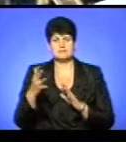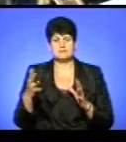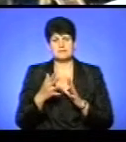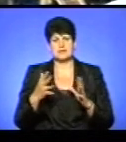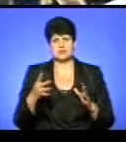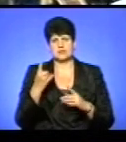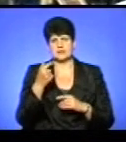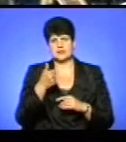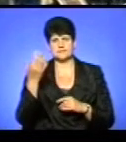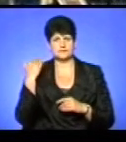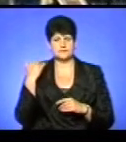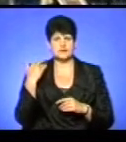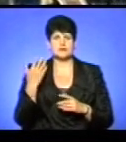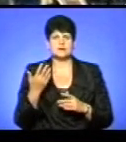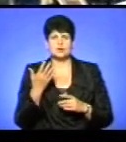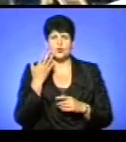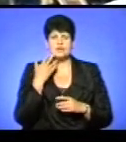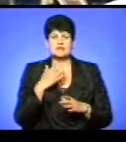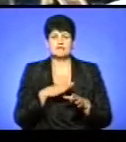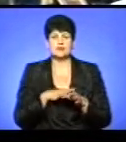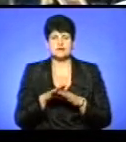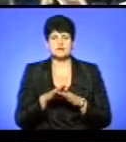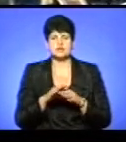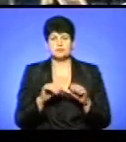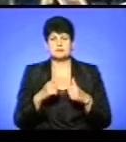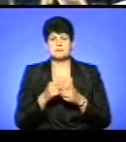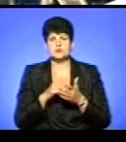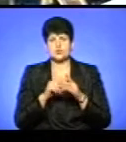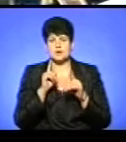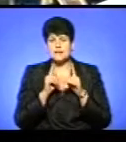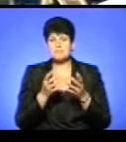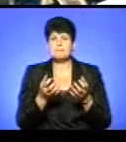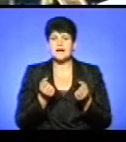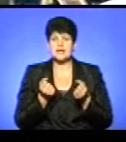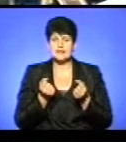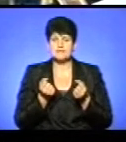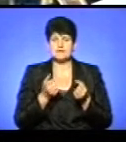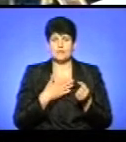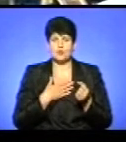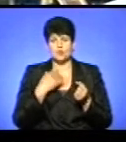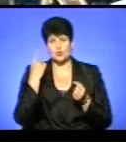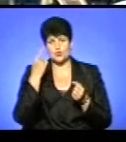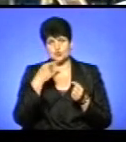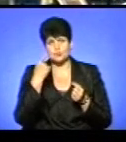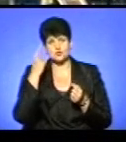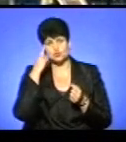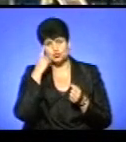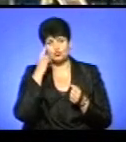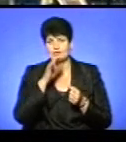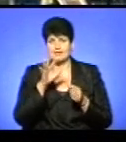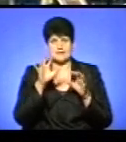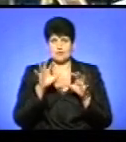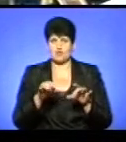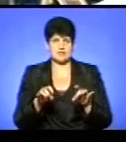тому, коли виконком Тернопільської міської ради прийняв, на мою особисту думку, незаконне